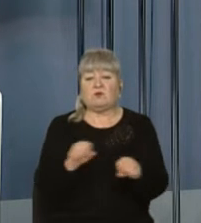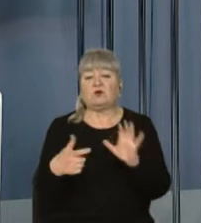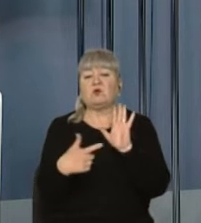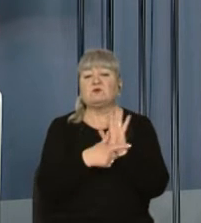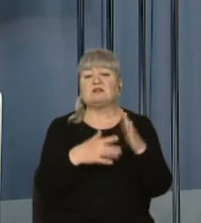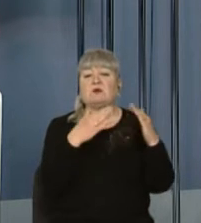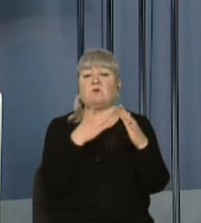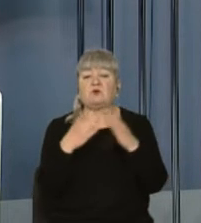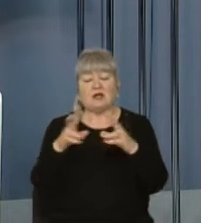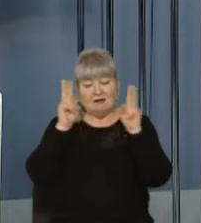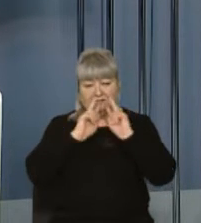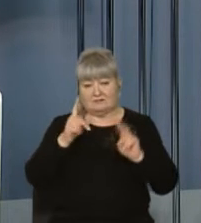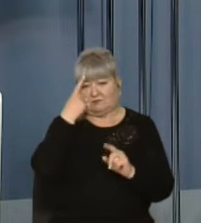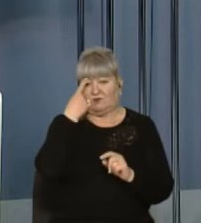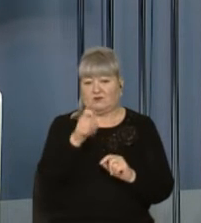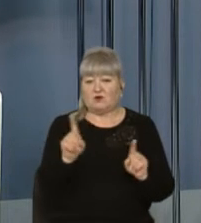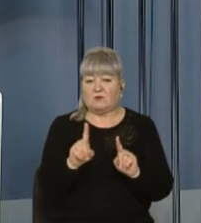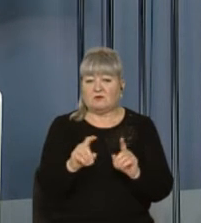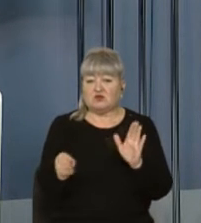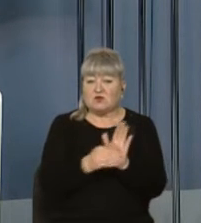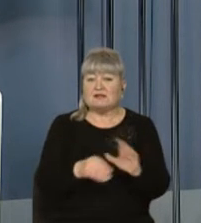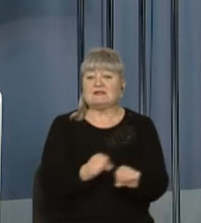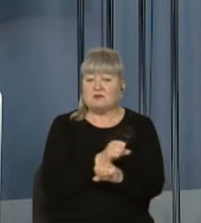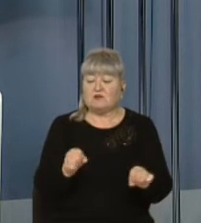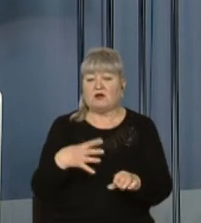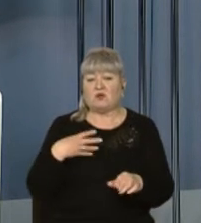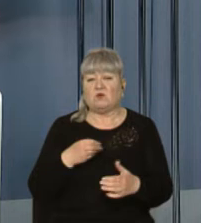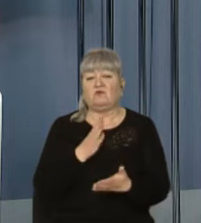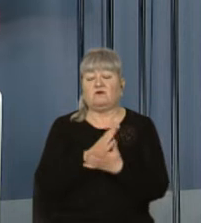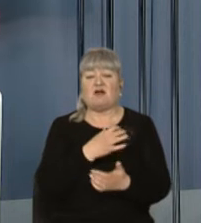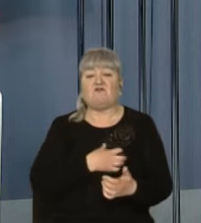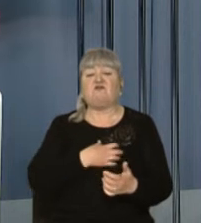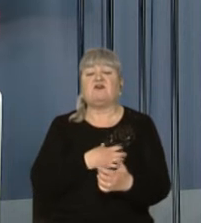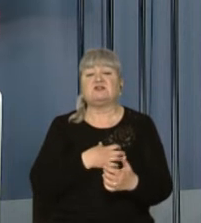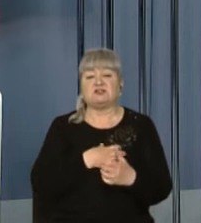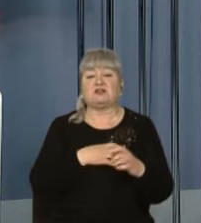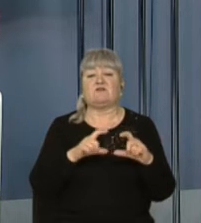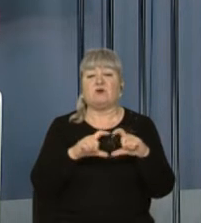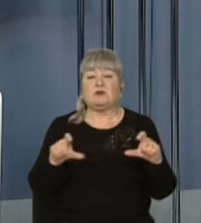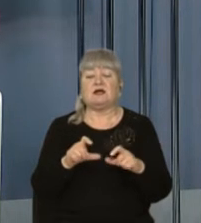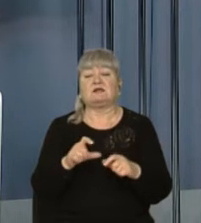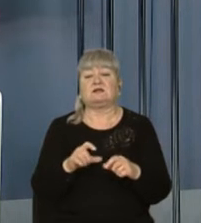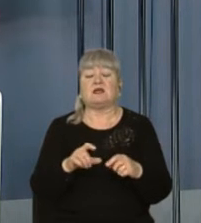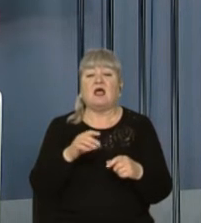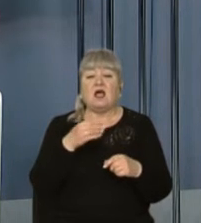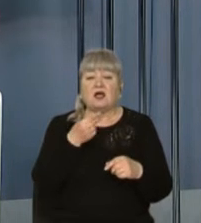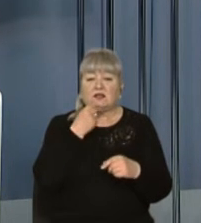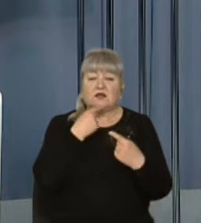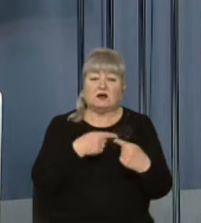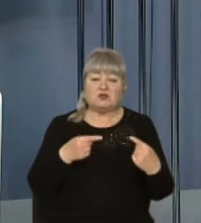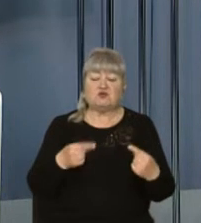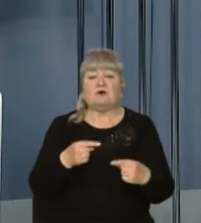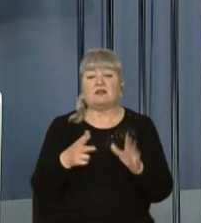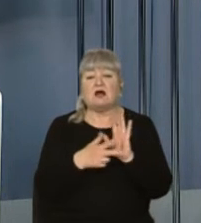будівлях. Невідомий повідомив, що замінування у Львові – важливі об'єкти, інфраструктури і харчування. А 28 квітня до